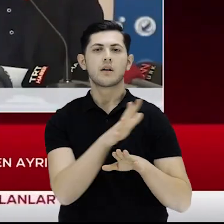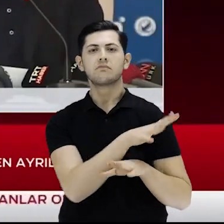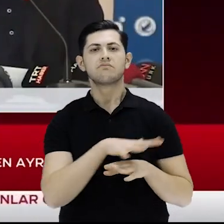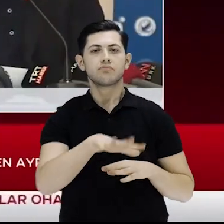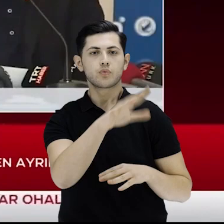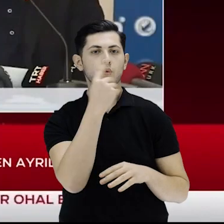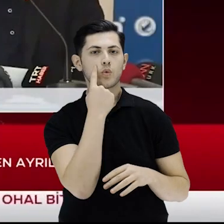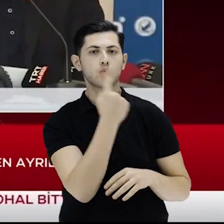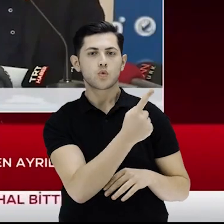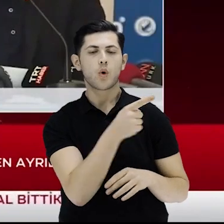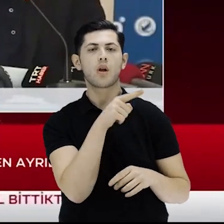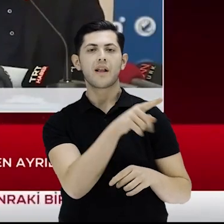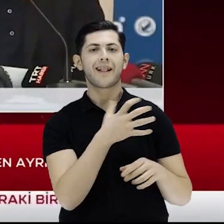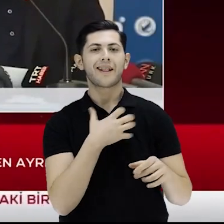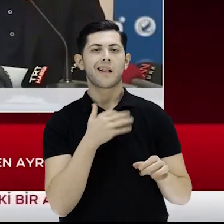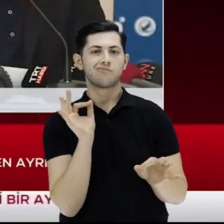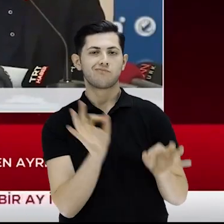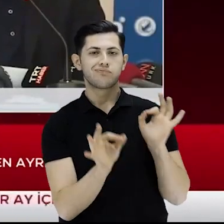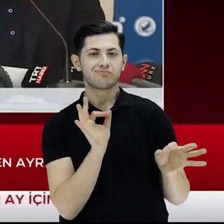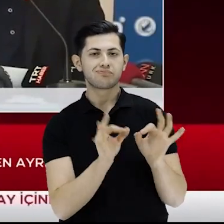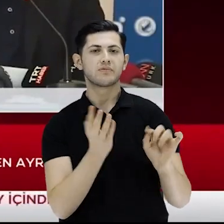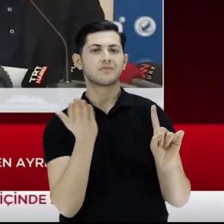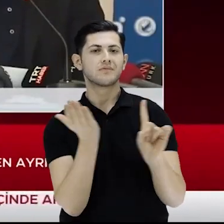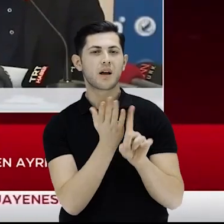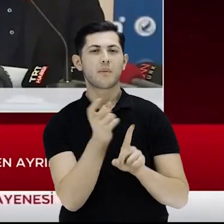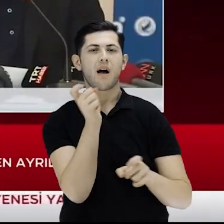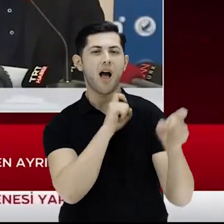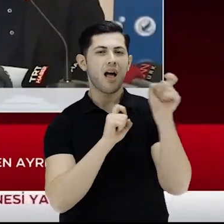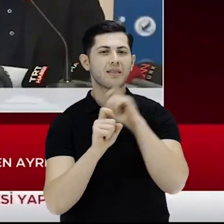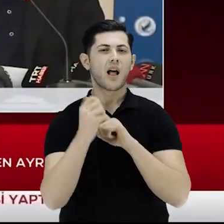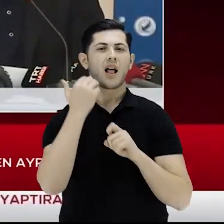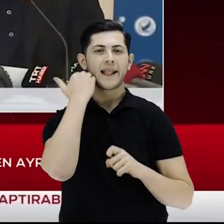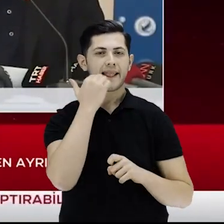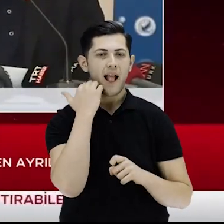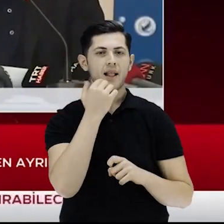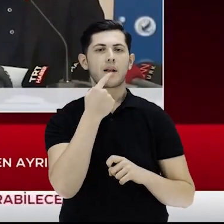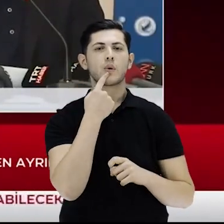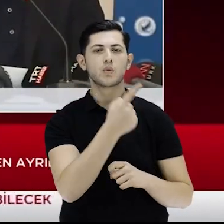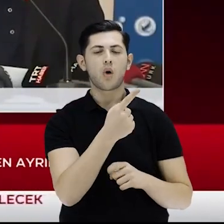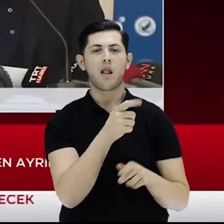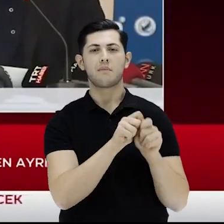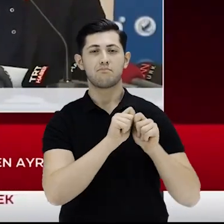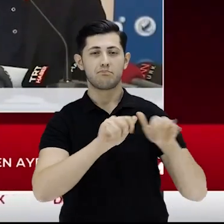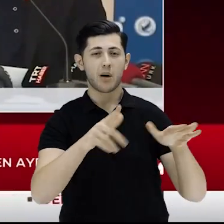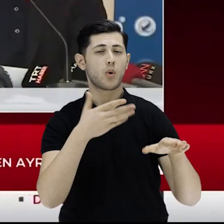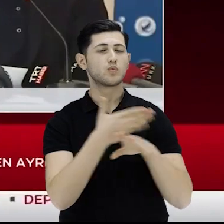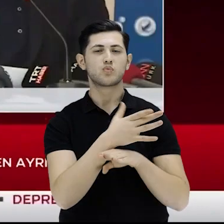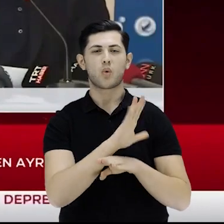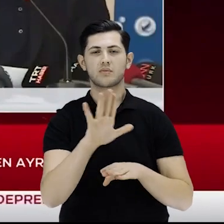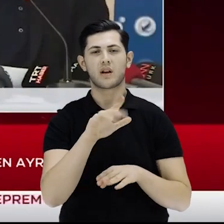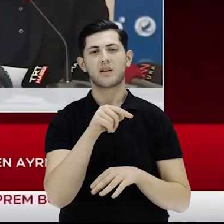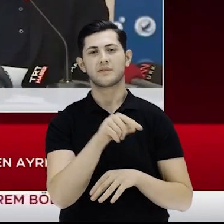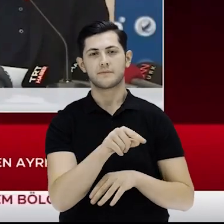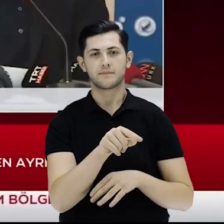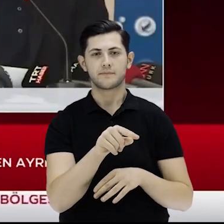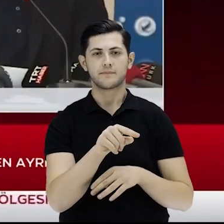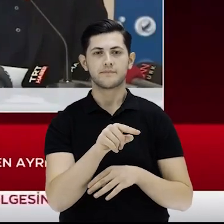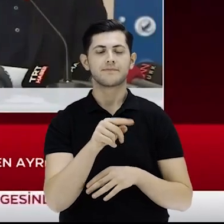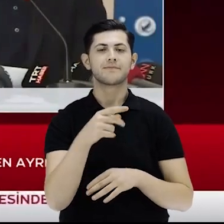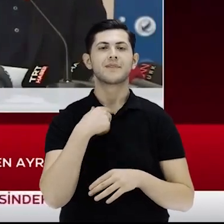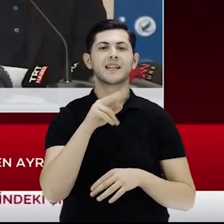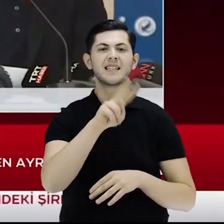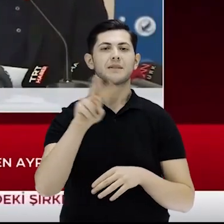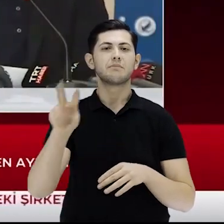öteki tarafta meseleyi manipüle etmek, yanlış ve yalan üzerinden beyanda bulunmak ne kadar doğrudur onu bilmiyorum.